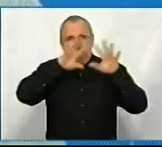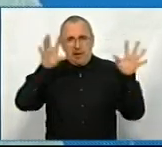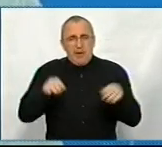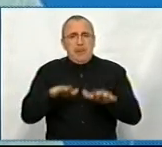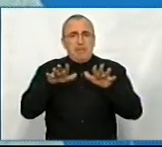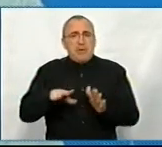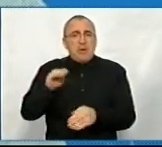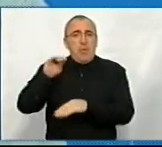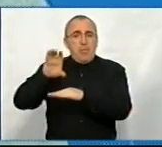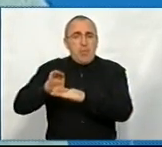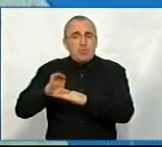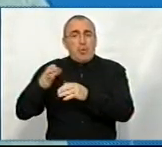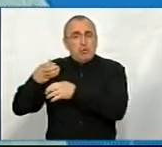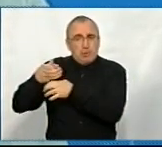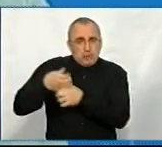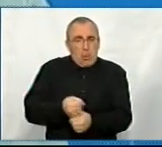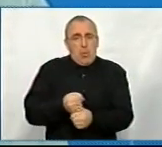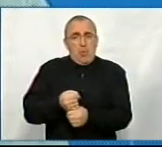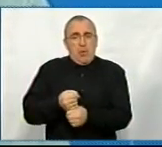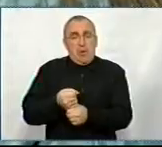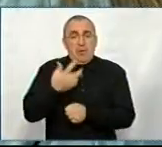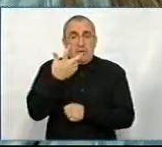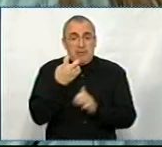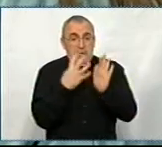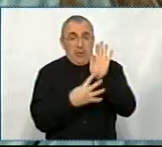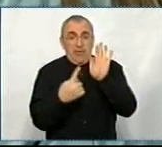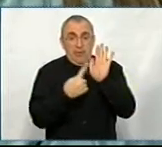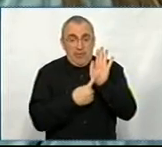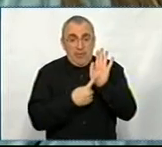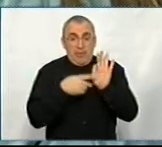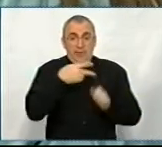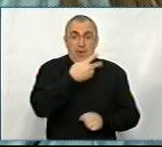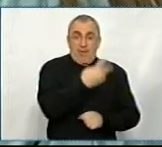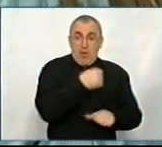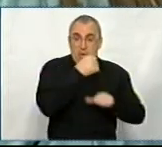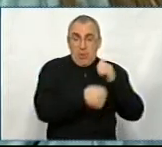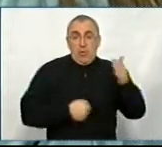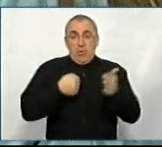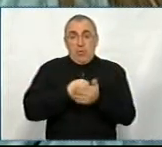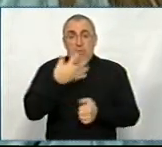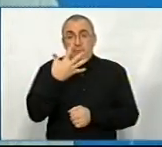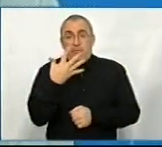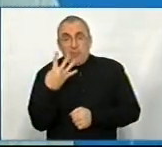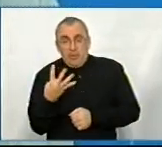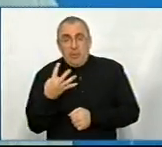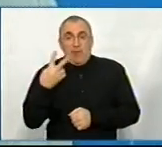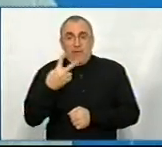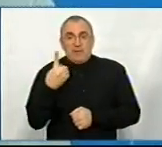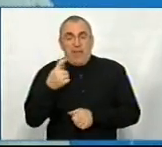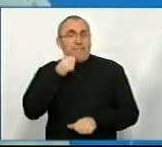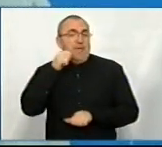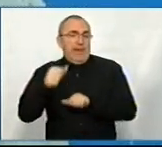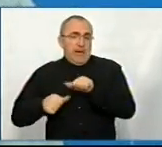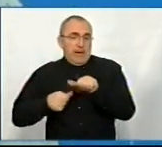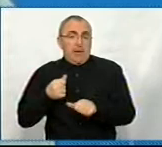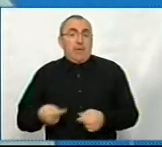місцевих бюджетів області скоротилася з 396 в 2020 році до 54 на 2021 рік.